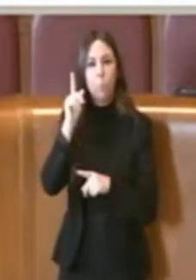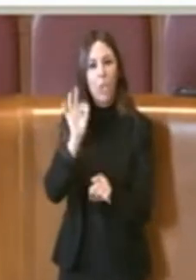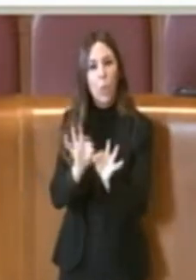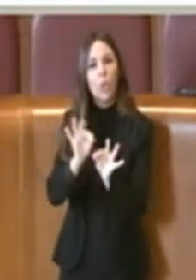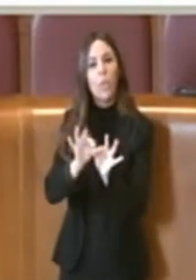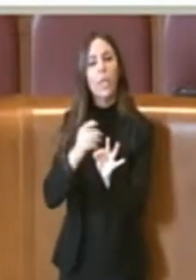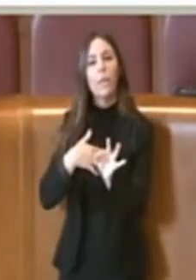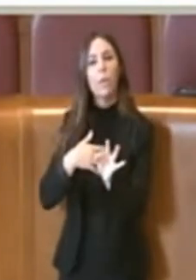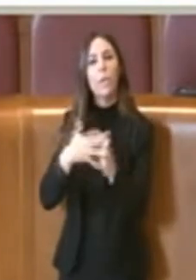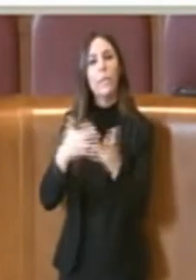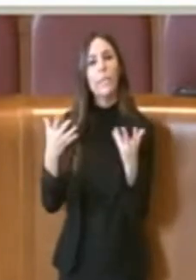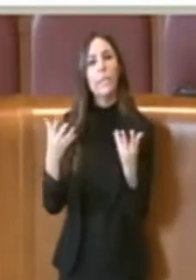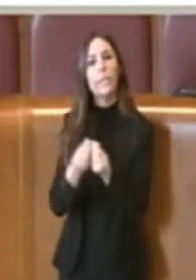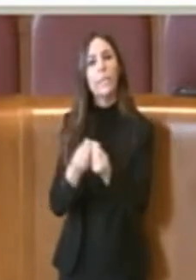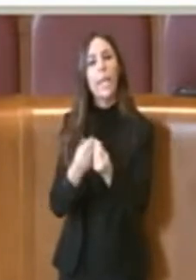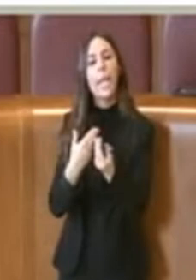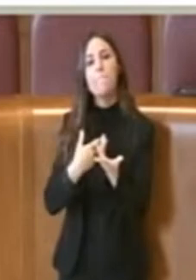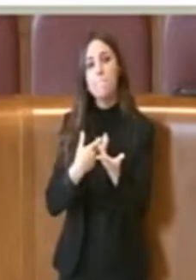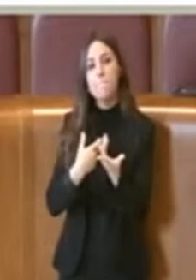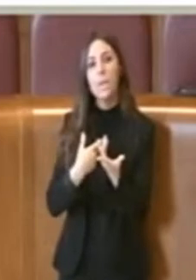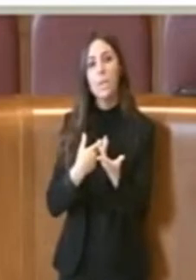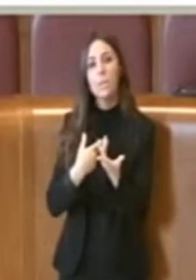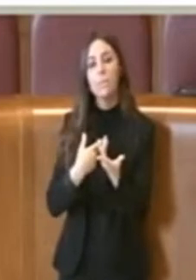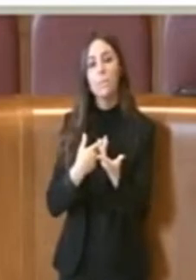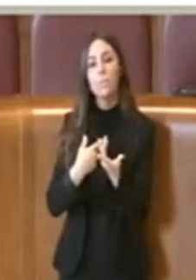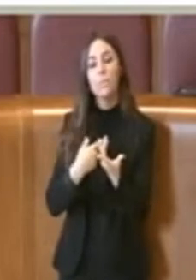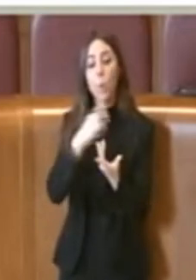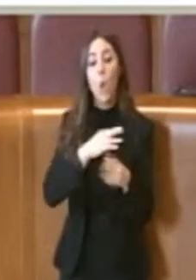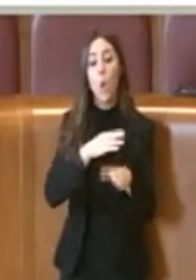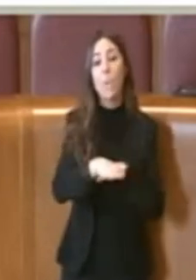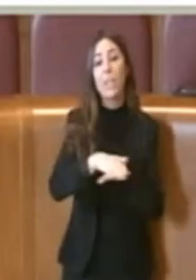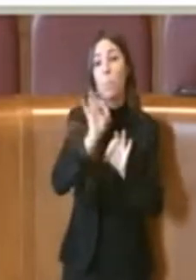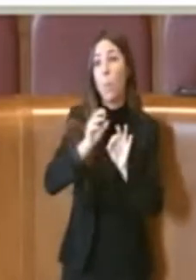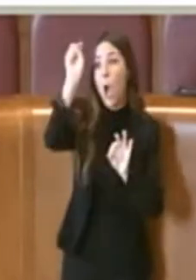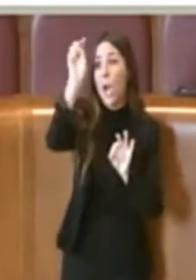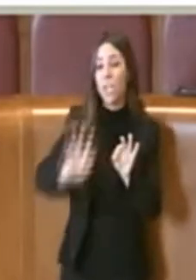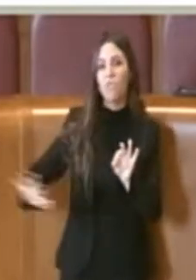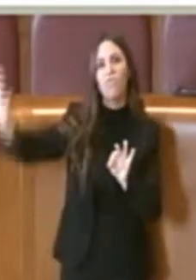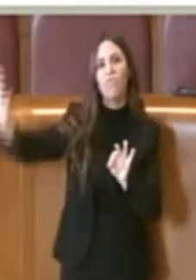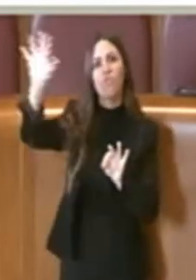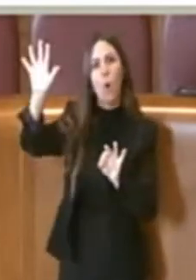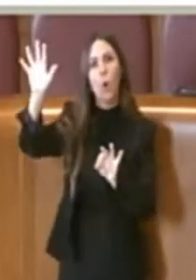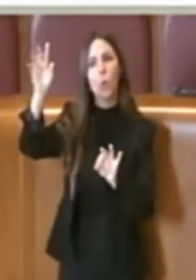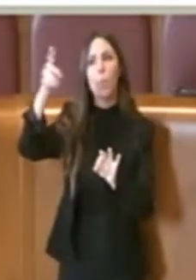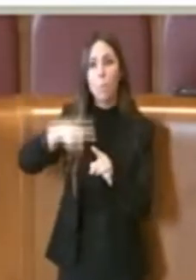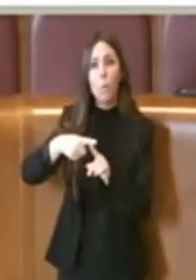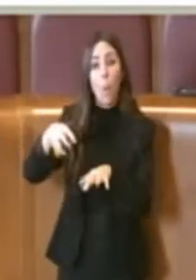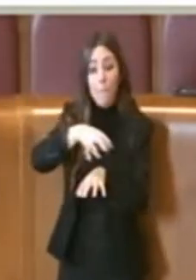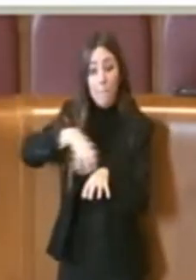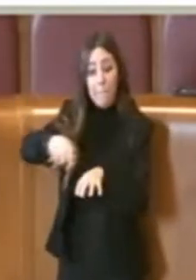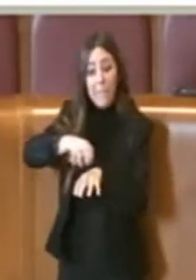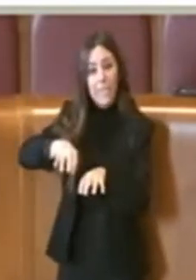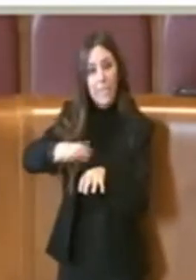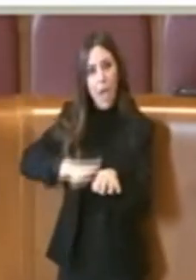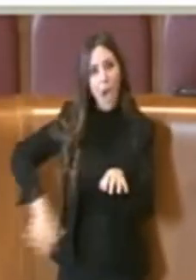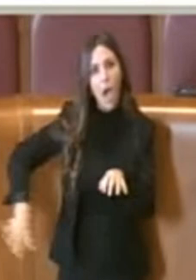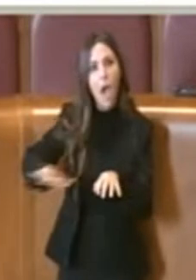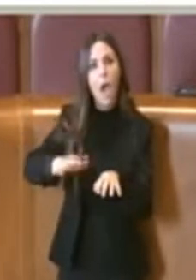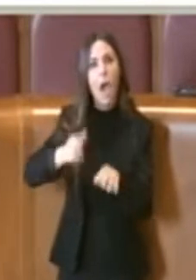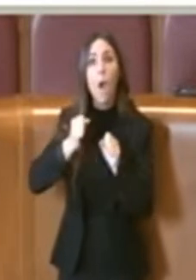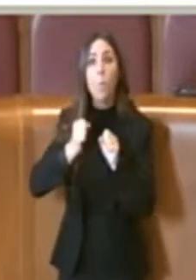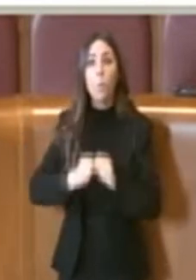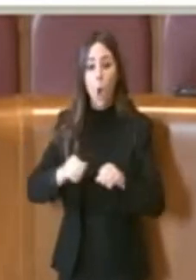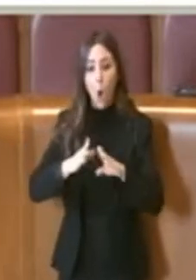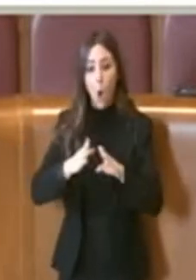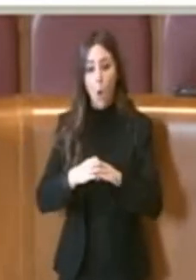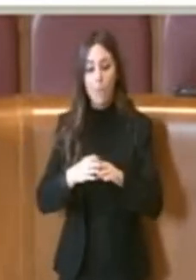competenti. In questo caso parliamo della Regione, parliamo ovviamente anche del Ministero dell'Ambiente, perché ad oggi è aperto